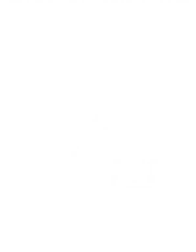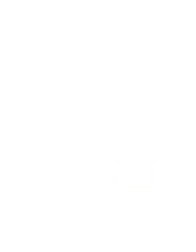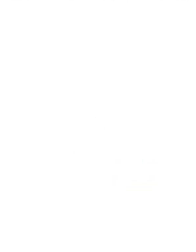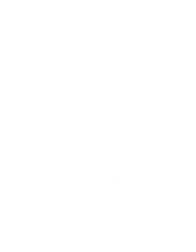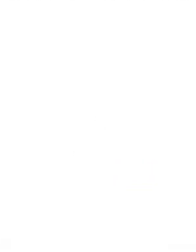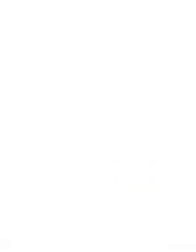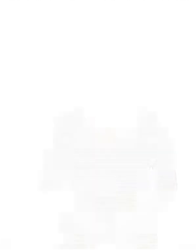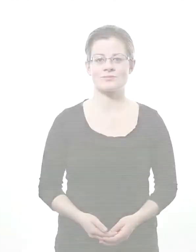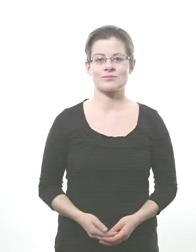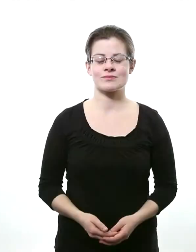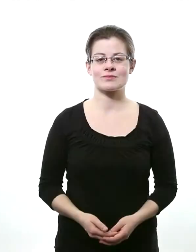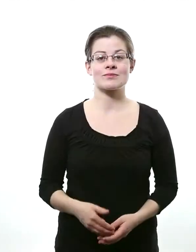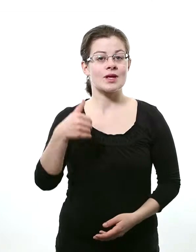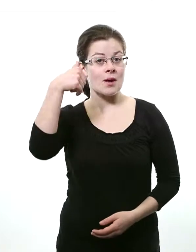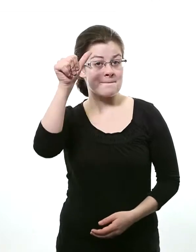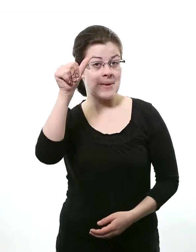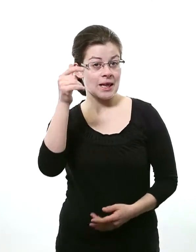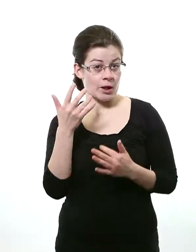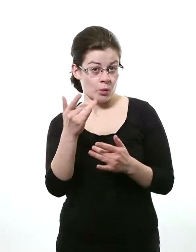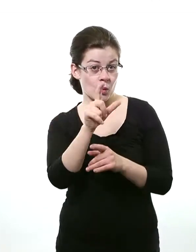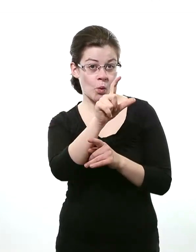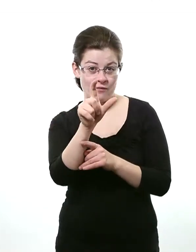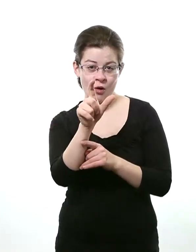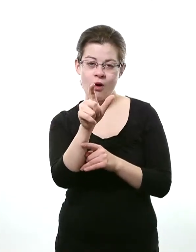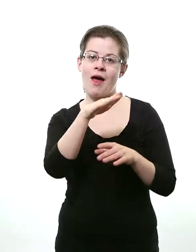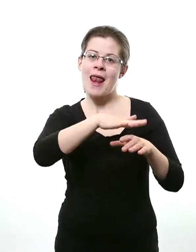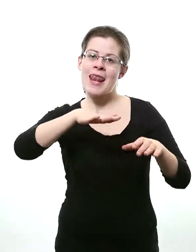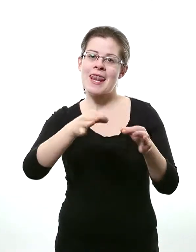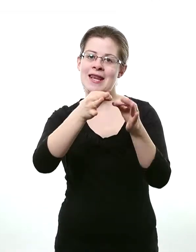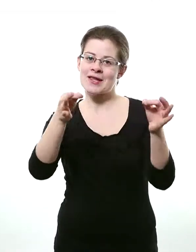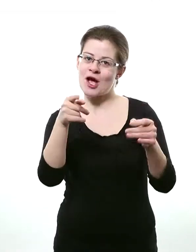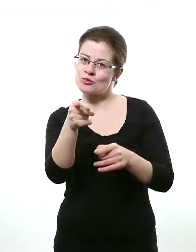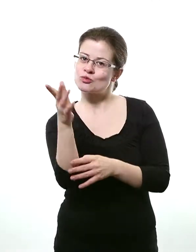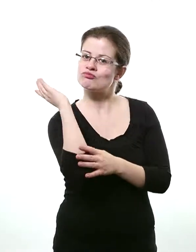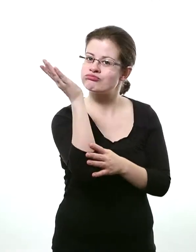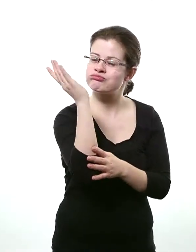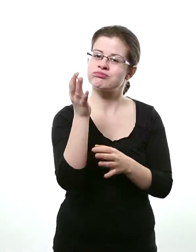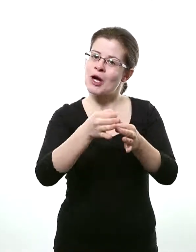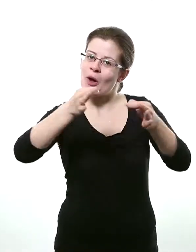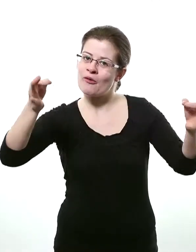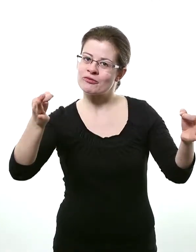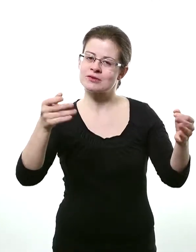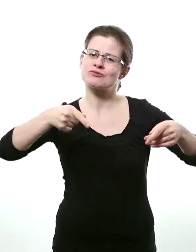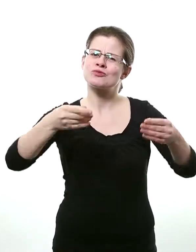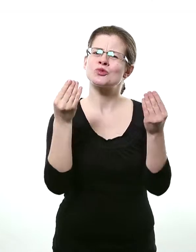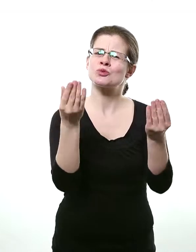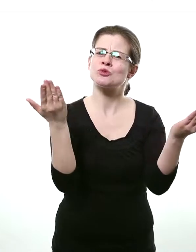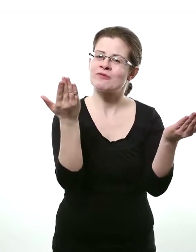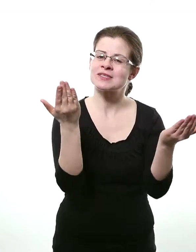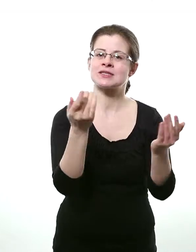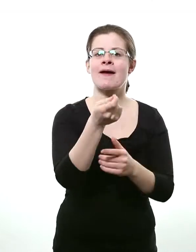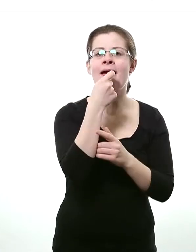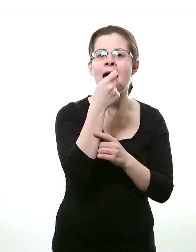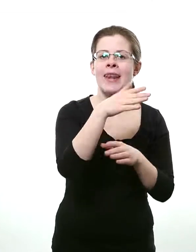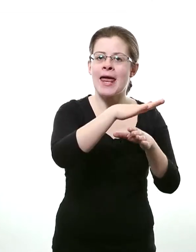Sie haben den Ländertag auf der Grünen Woche in Berlin eröffnet. Traditionell präsentieren sich hier die Ernährungs und Landwirtschaft.